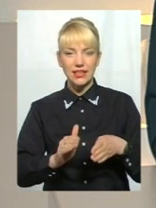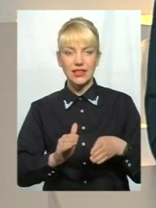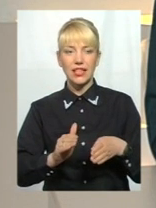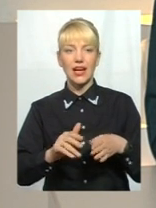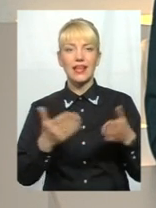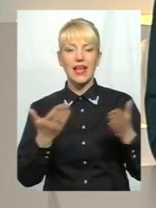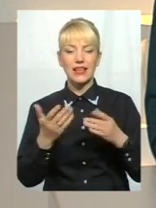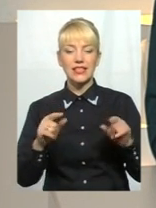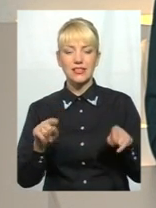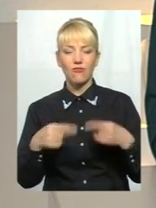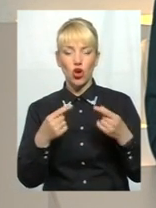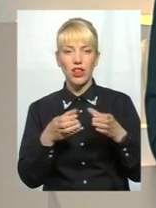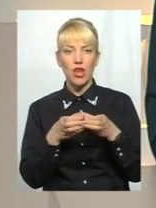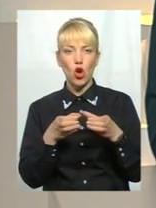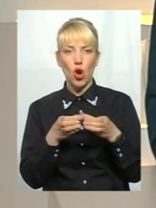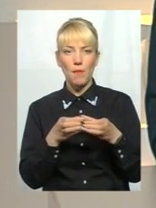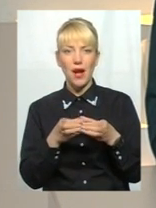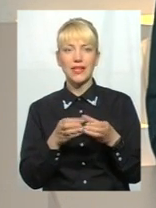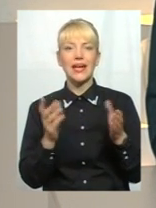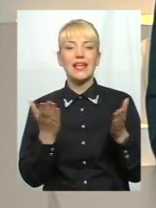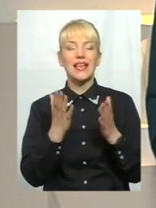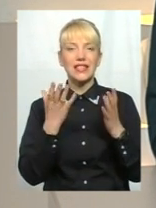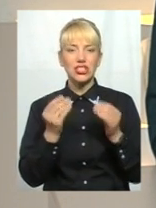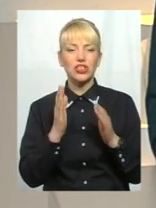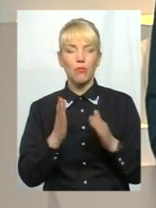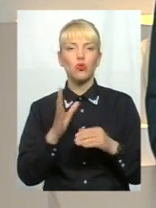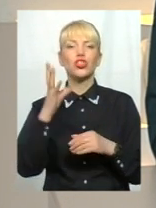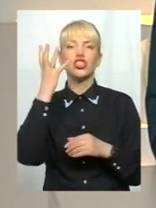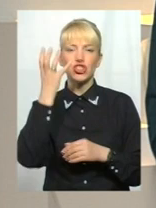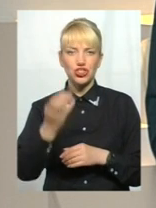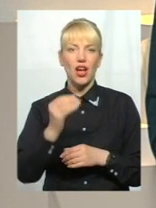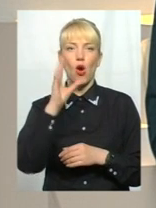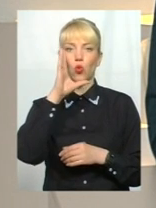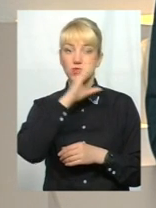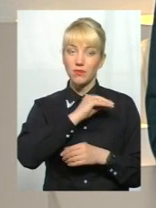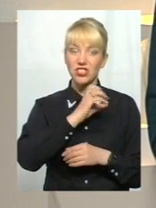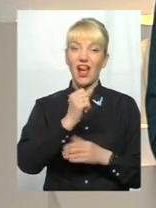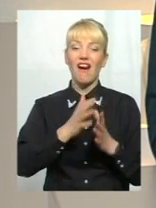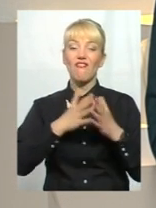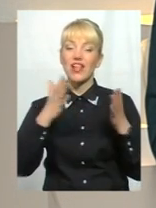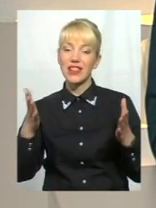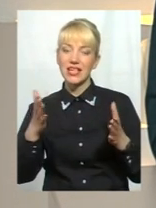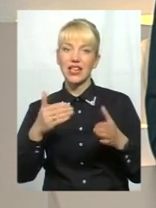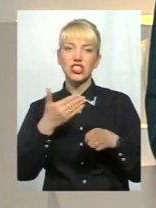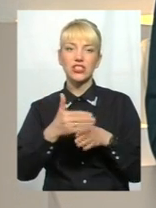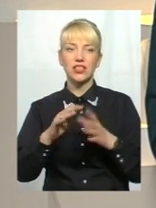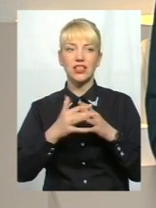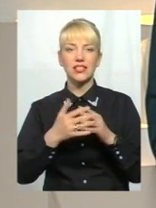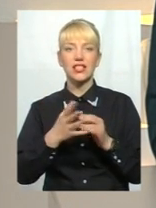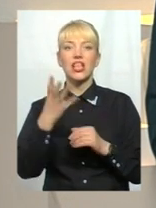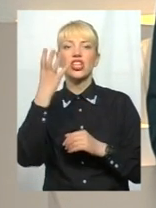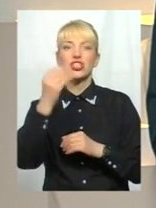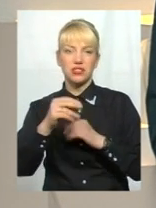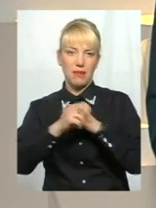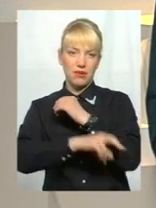створили громади, які стануть ще успішніші, а велика частина стілу стала ще біднішою, тому що вона залишилась за